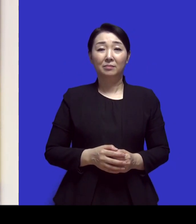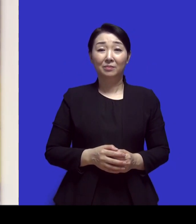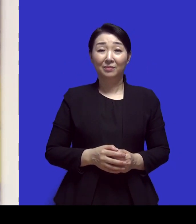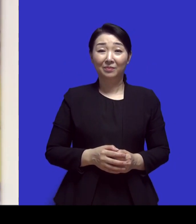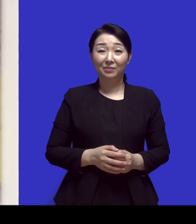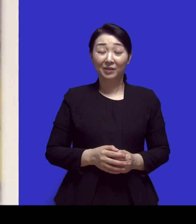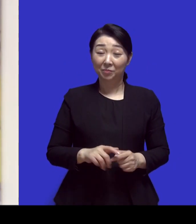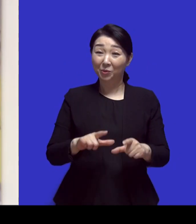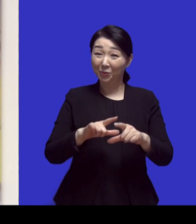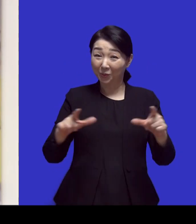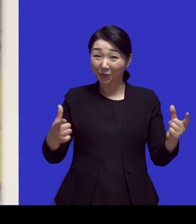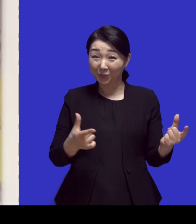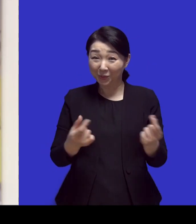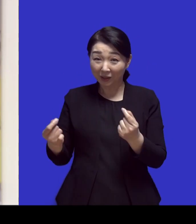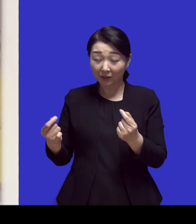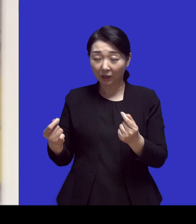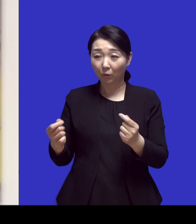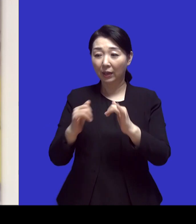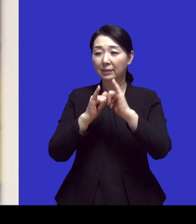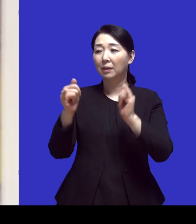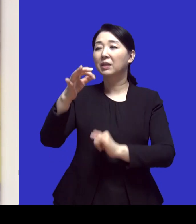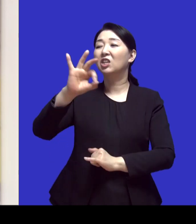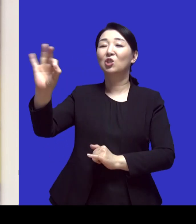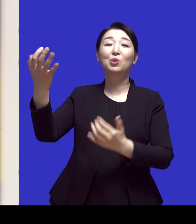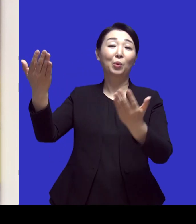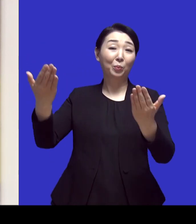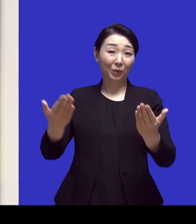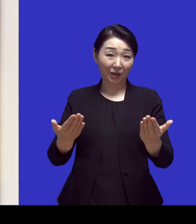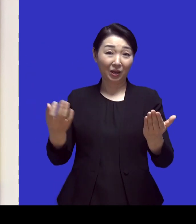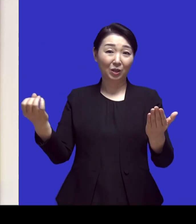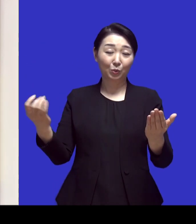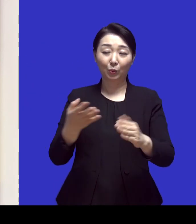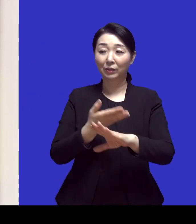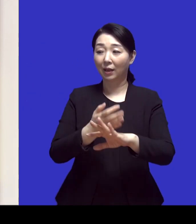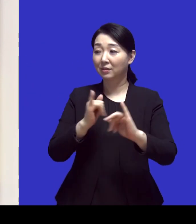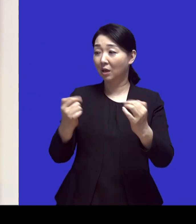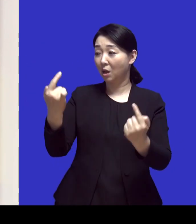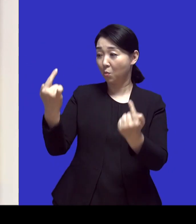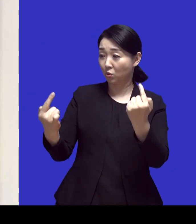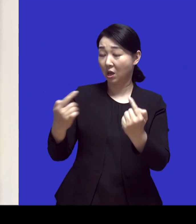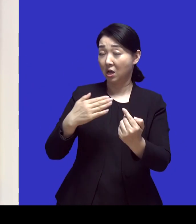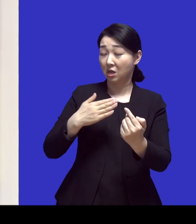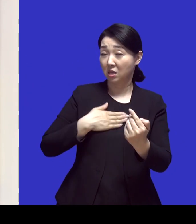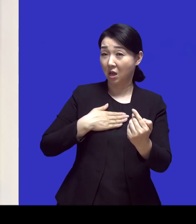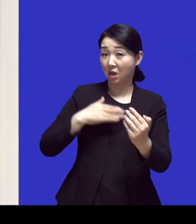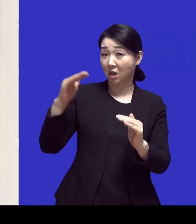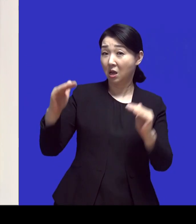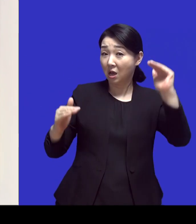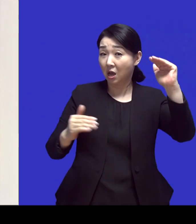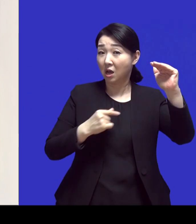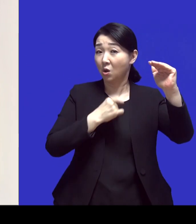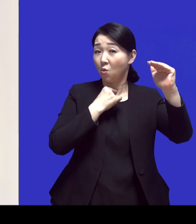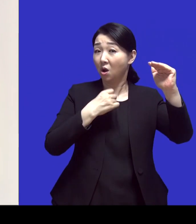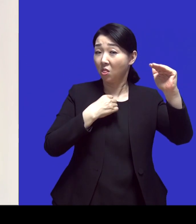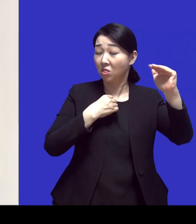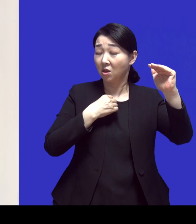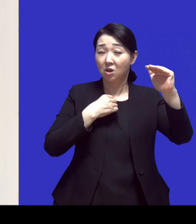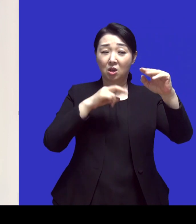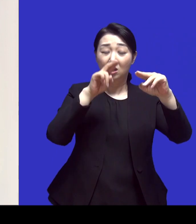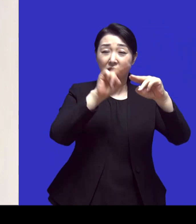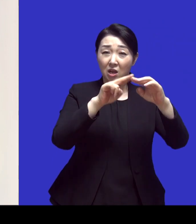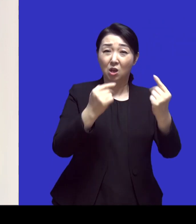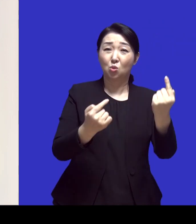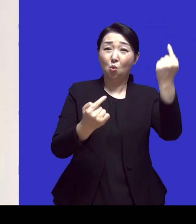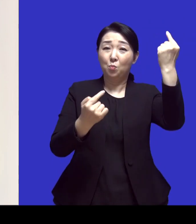사람들이 다 그렇지만 저도 사람들에게 인정받고 다른 사람들보다 조금 더 탁월하고 조금 더 높은 자리